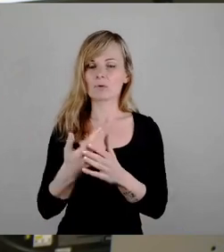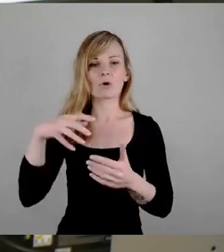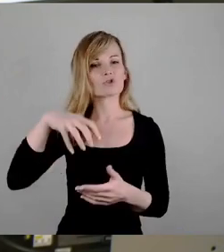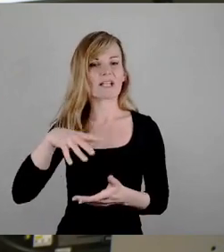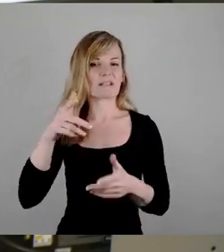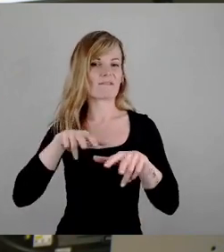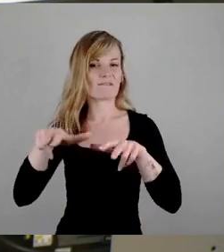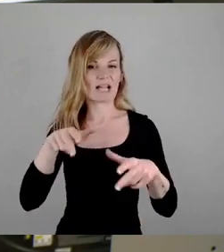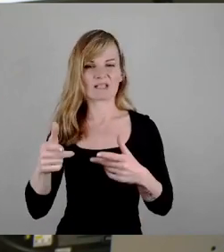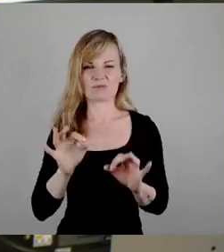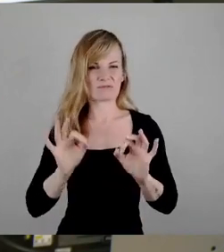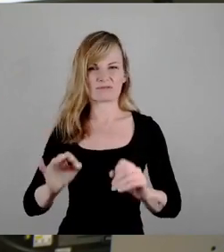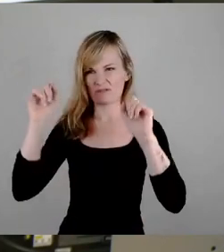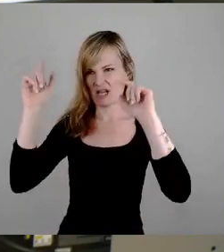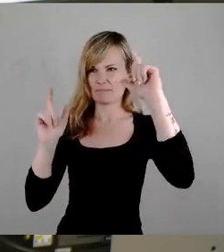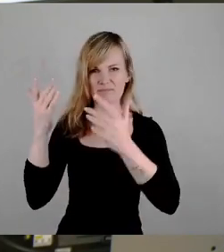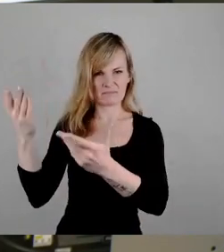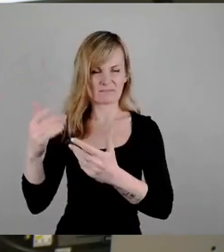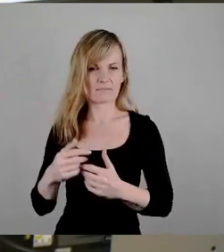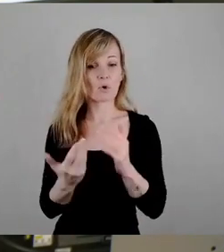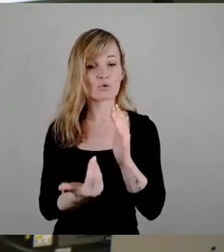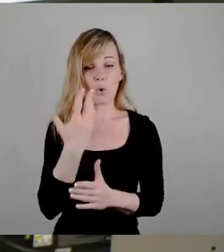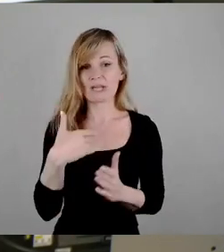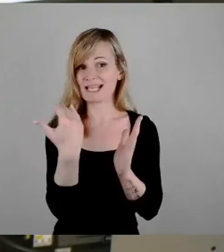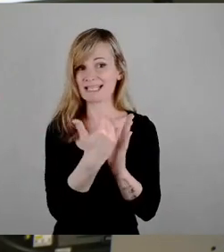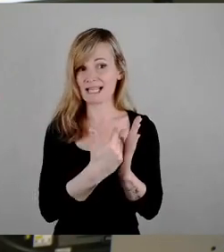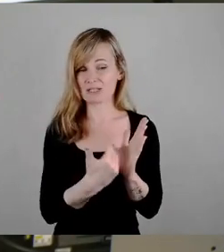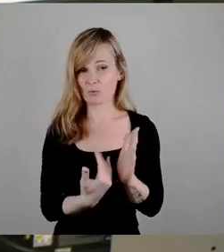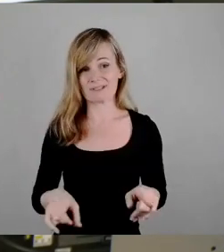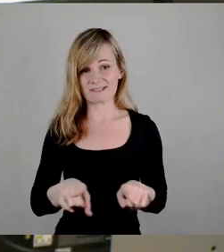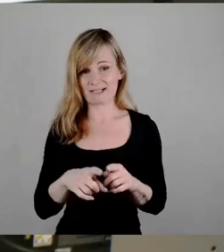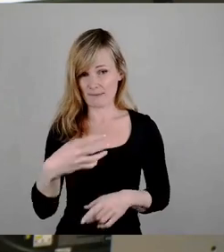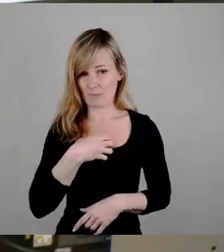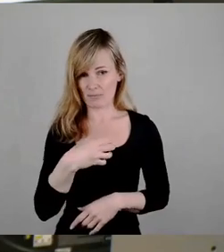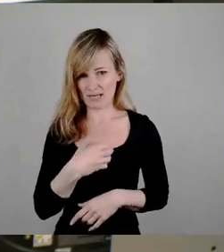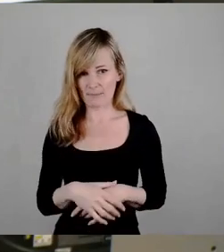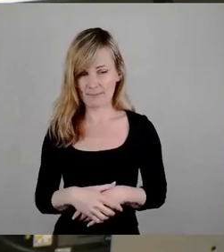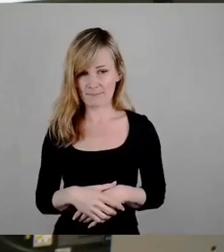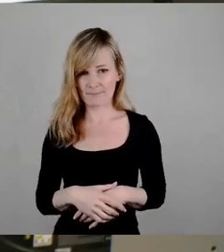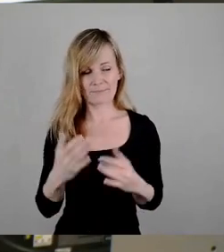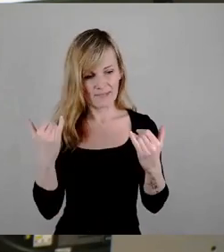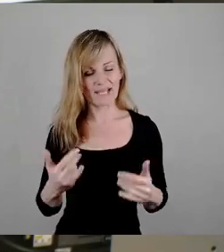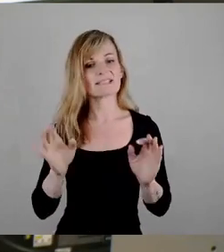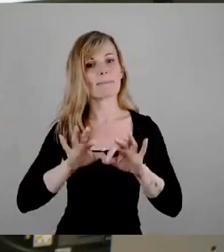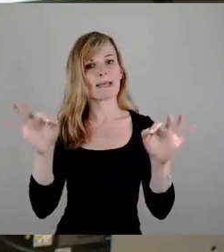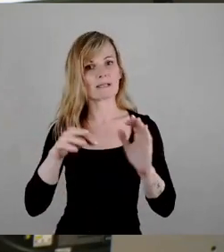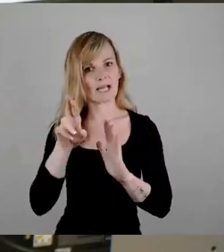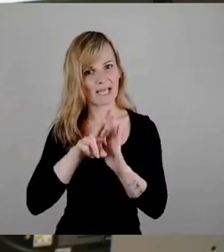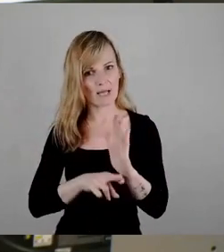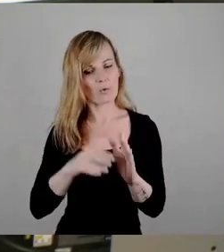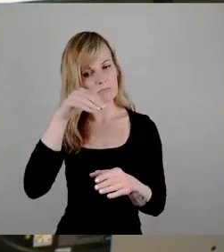Denn bei der neuen Satzung haben wir nämlich das gleiche Problem. Also das ist sozusagen jetzt etwas besser geregelt. Trotzdem